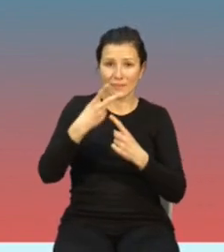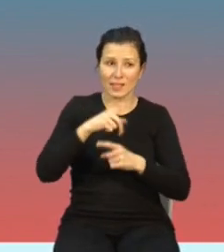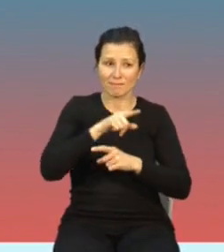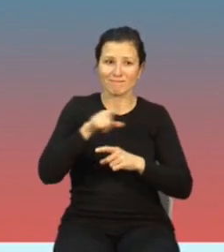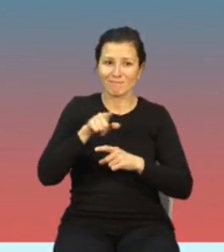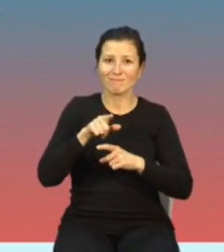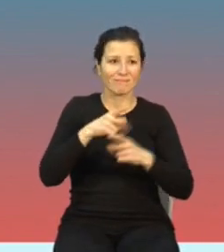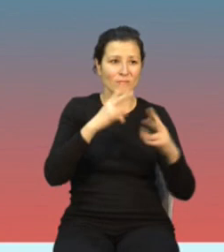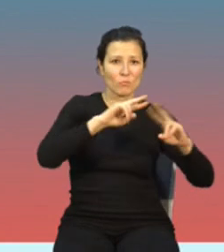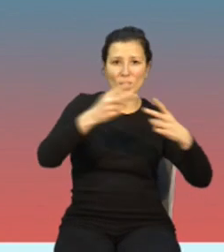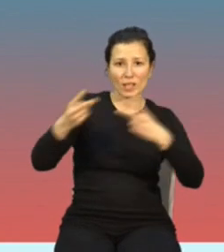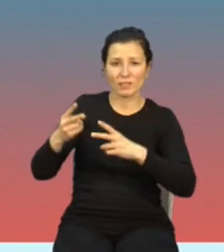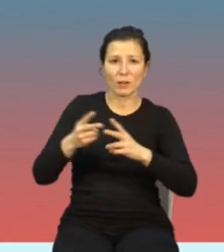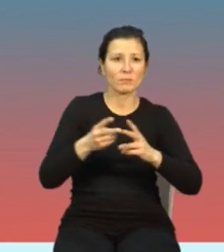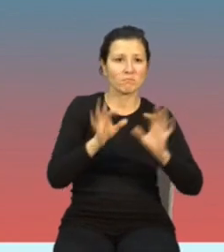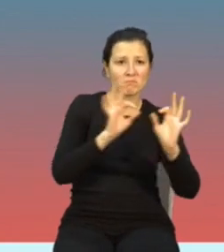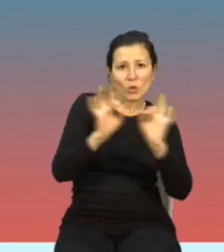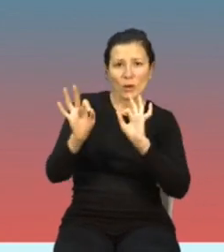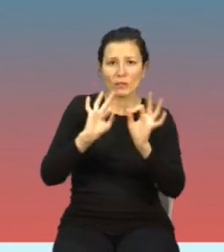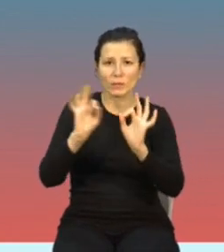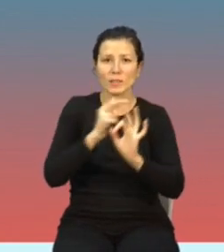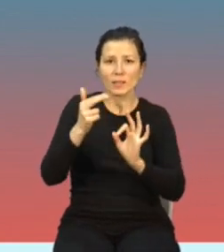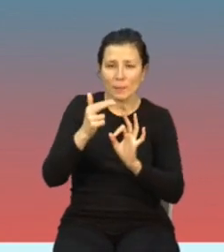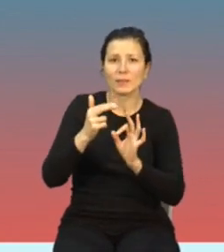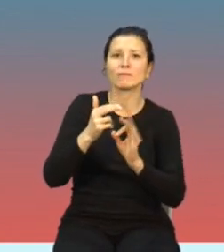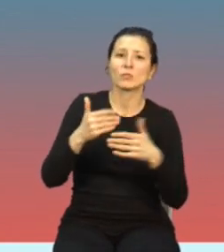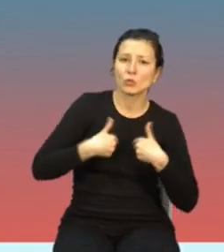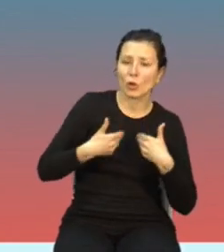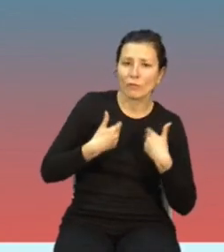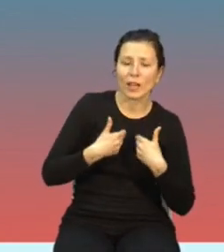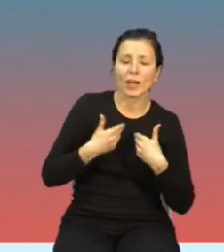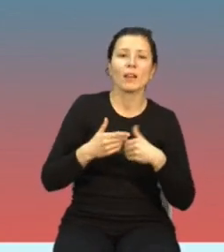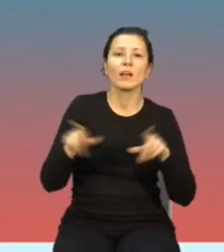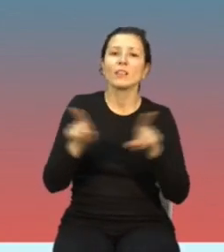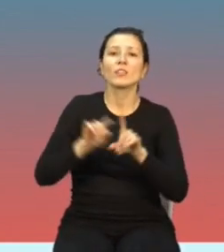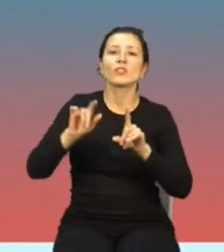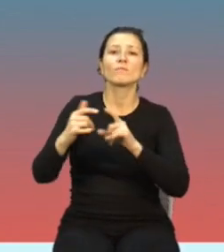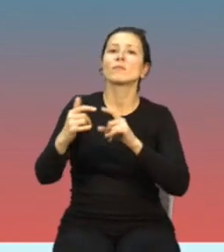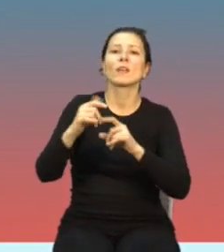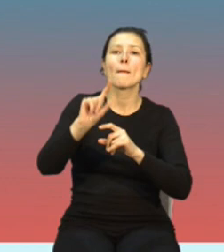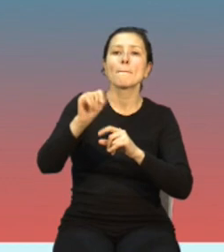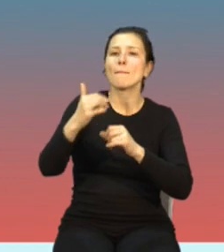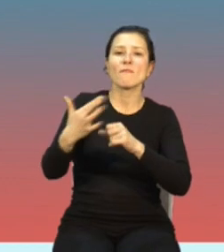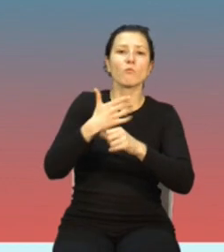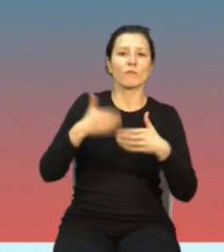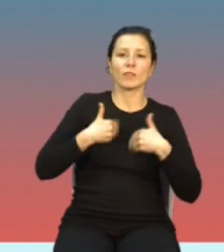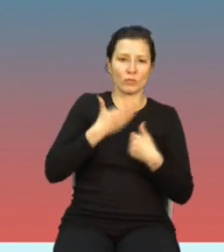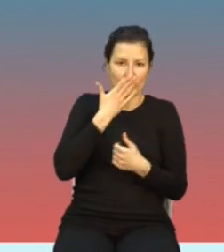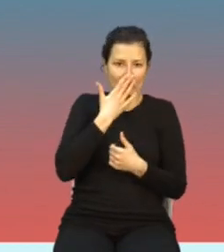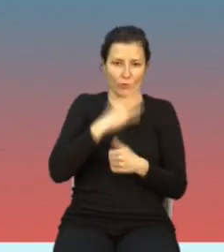informacje na temat kwestii zdrowotnych, powiązaniu z emisjami pola elektromagnetycznego. Czyli w niektórych przypadkach